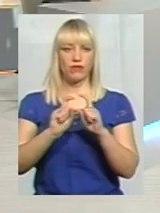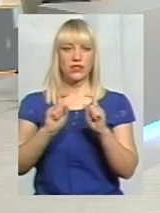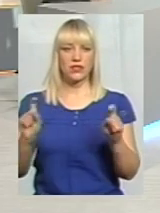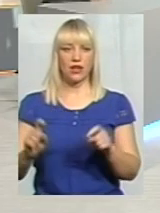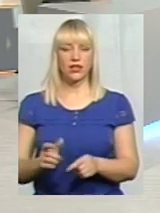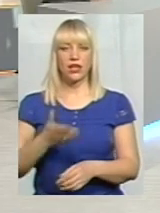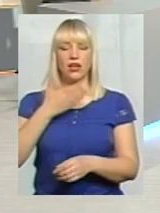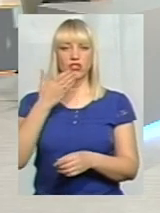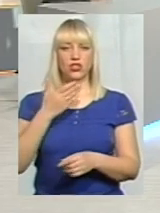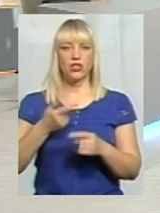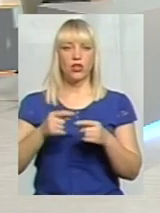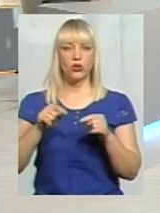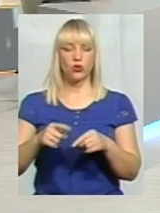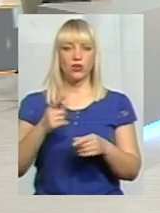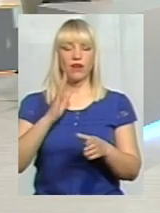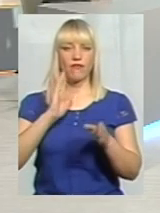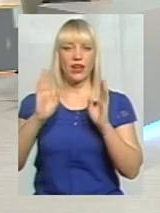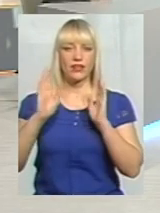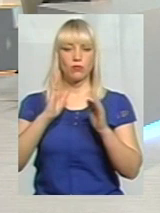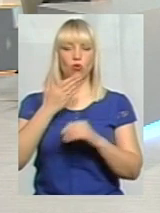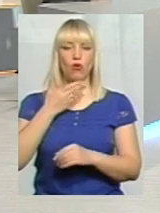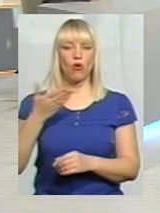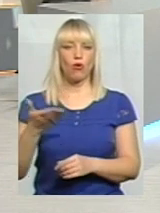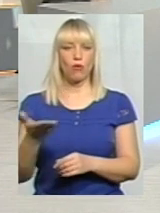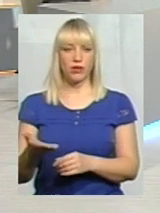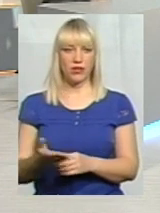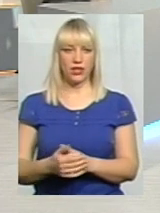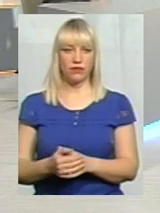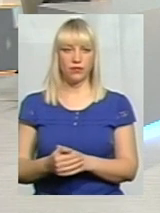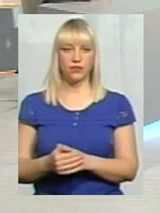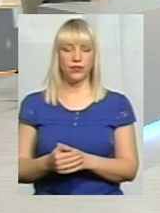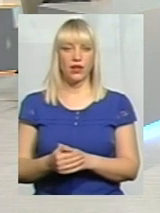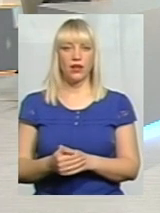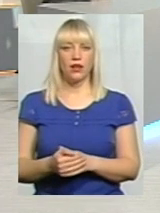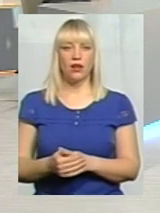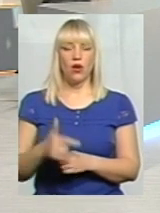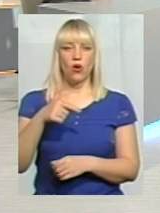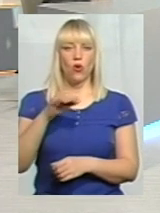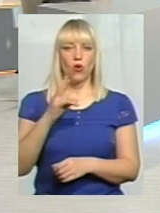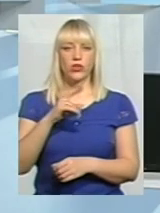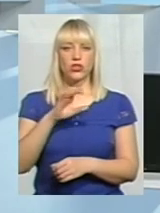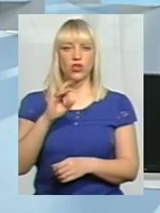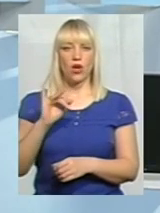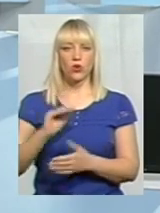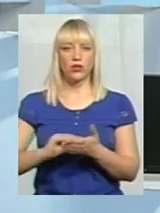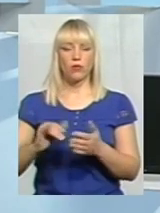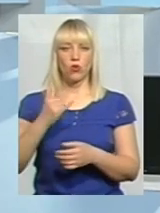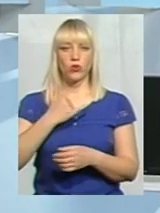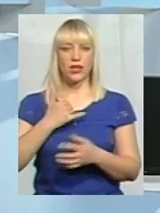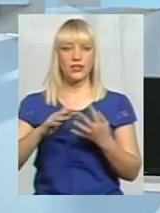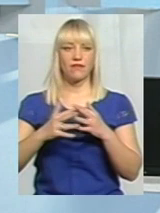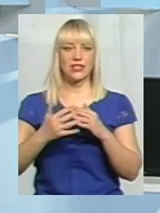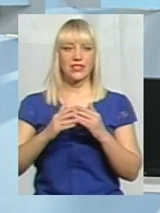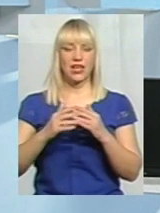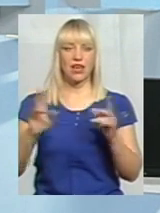Зачитаю тут один з коментарів у Фейсбук, залишених під анонсом звіту на живу. Коля Гончарук написав, у нас у селі, клубі,